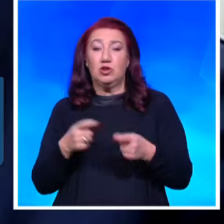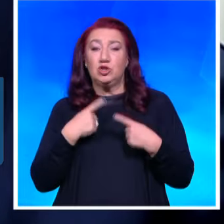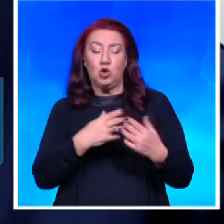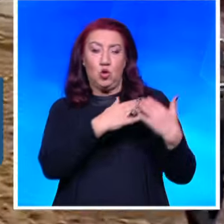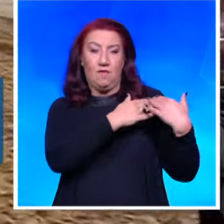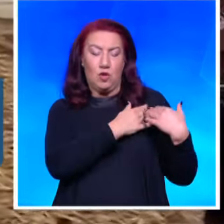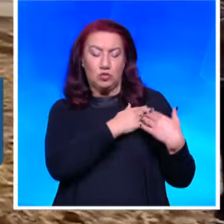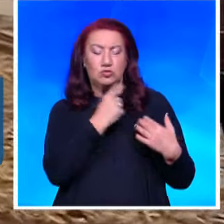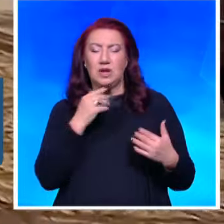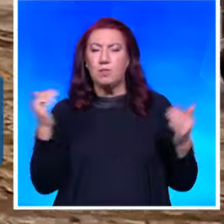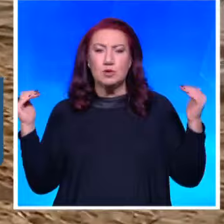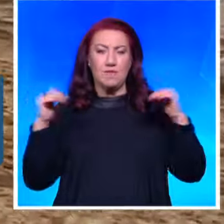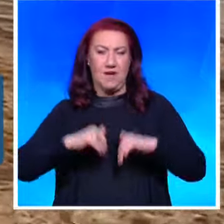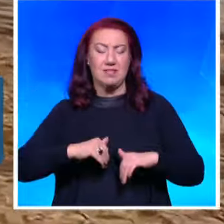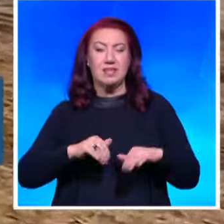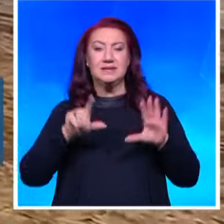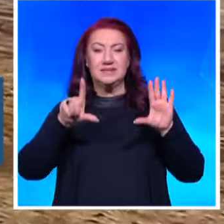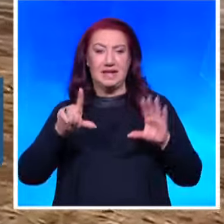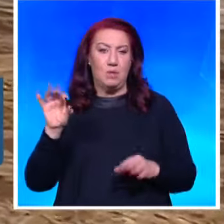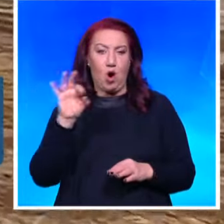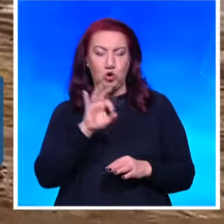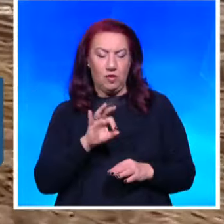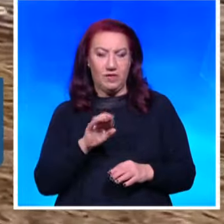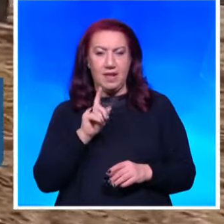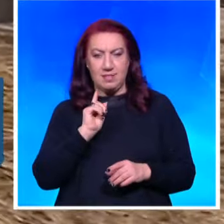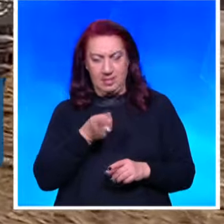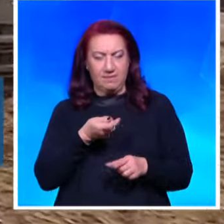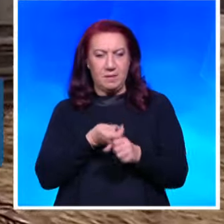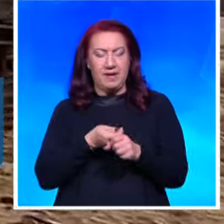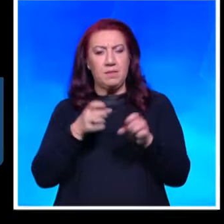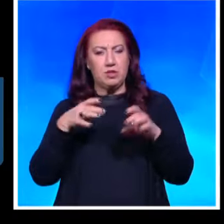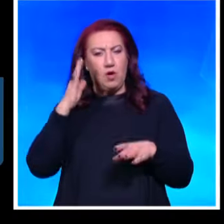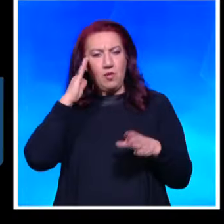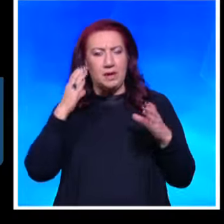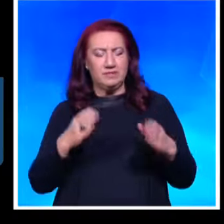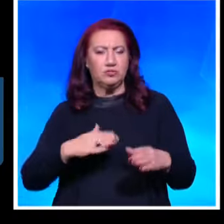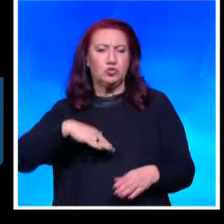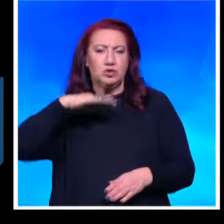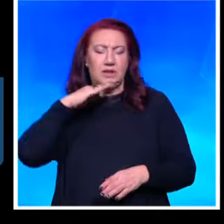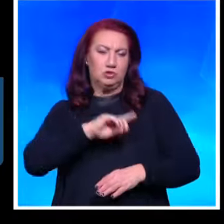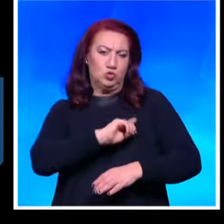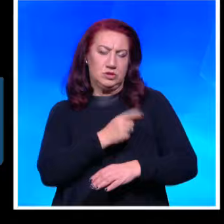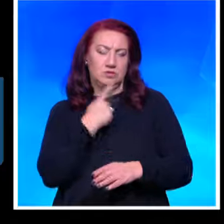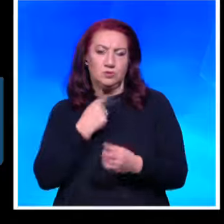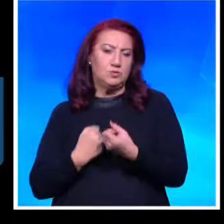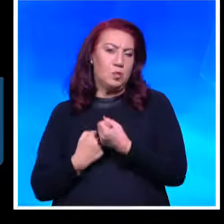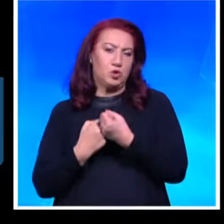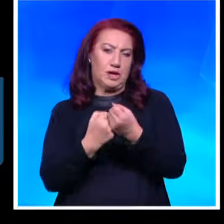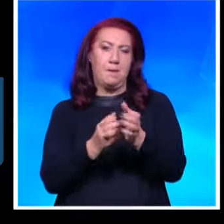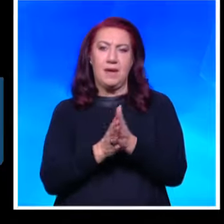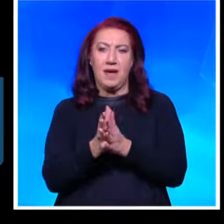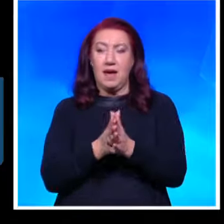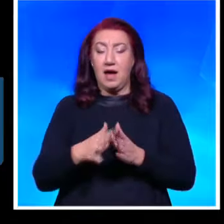7 октомври и трябва да направим ново правителство, което да е достатъчно силно и да има подкрепата на хората, за да промени